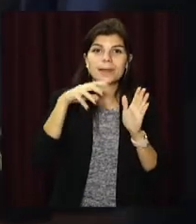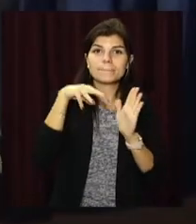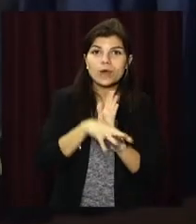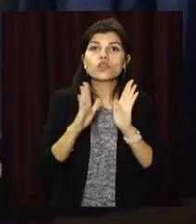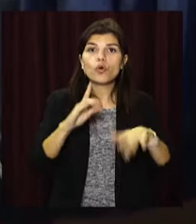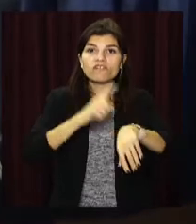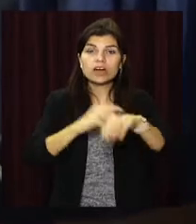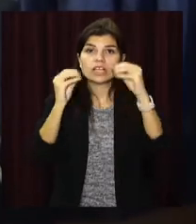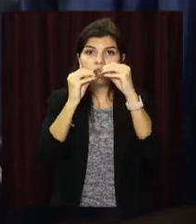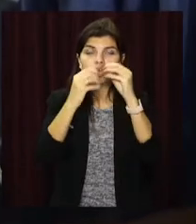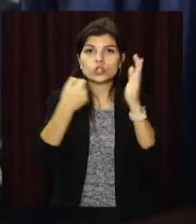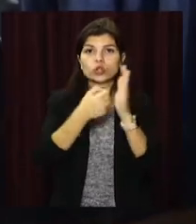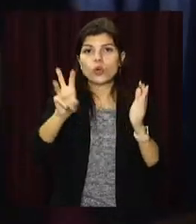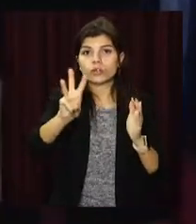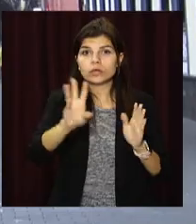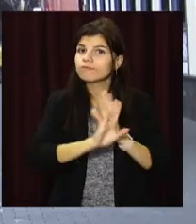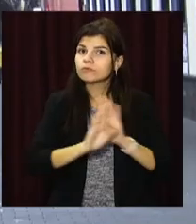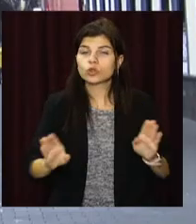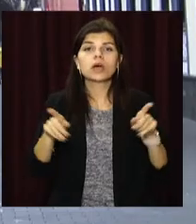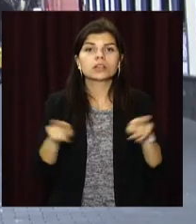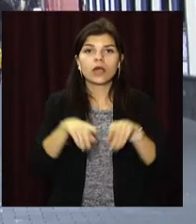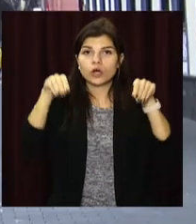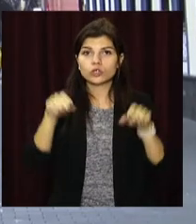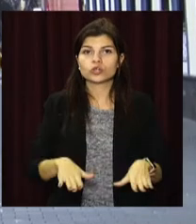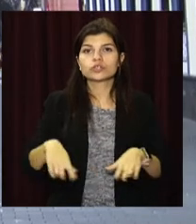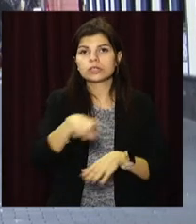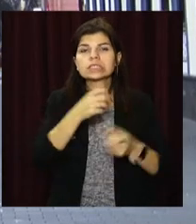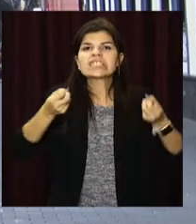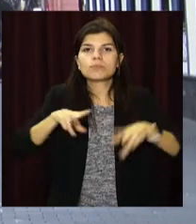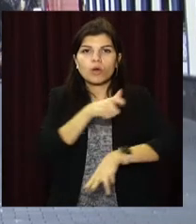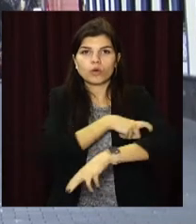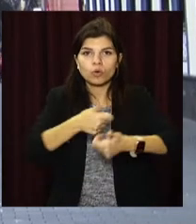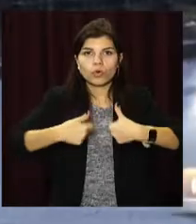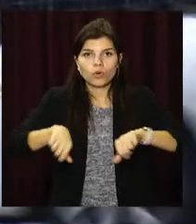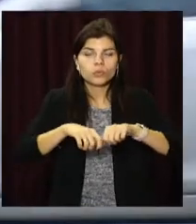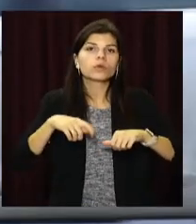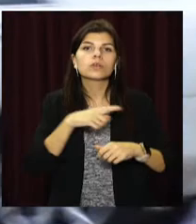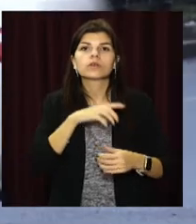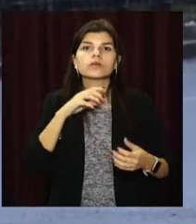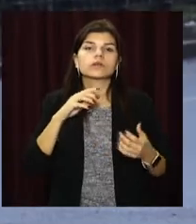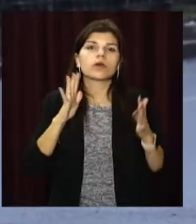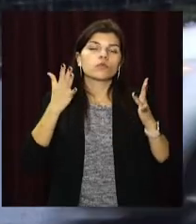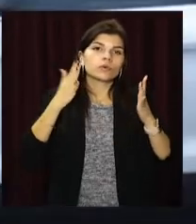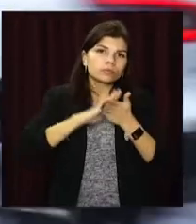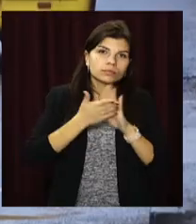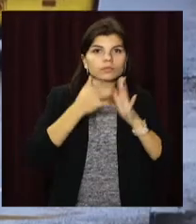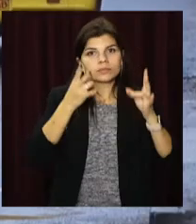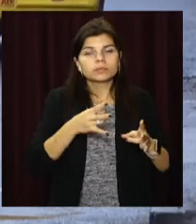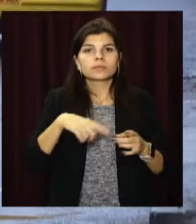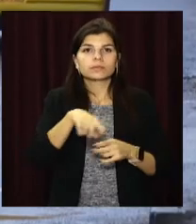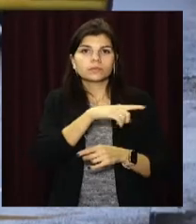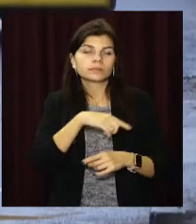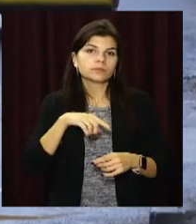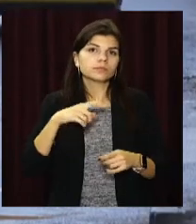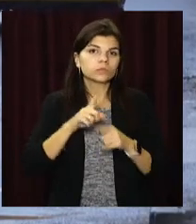лише з 10 до 15. Таке рішення ухвалила спецкомісія з ліквідації наслідків надзвичайної ситуації природного